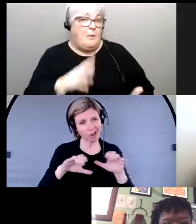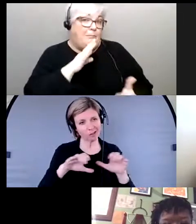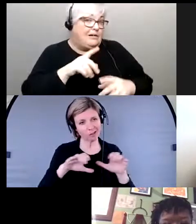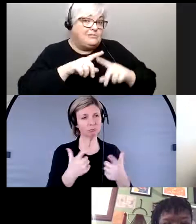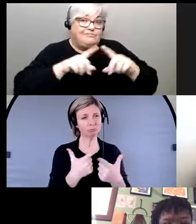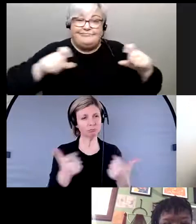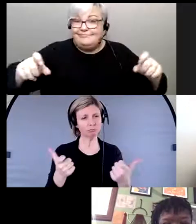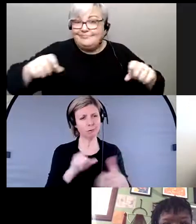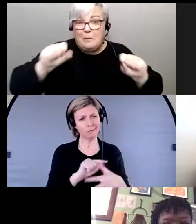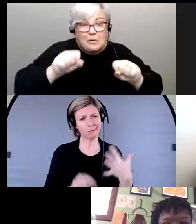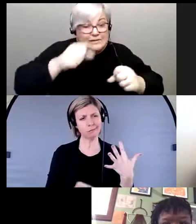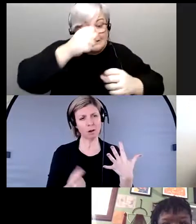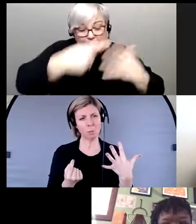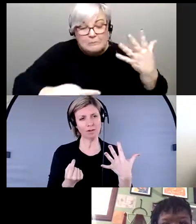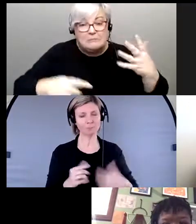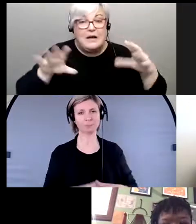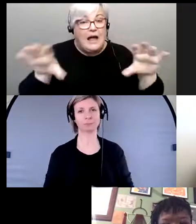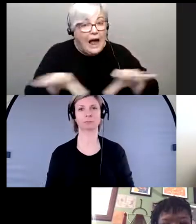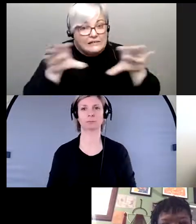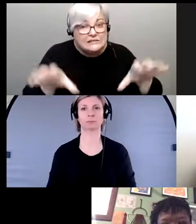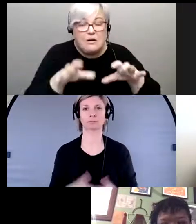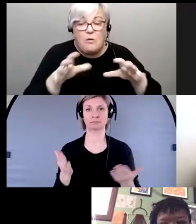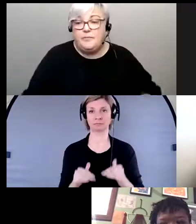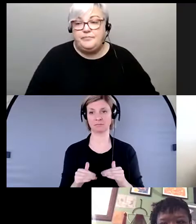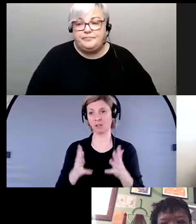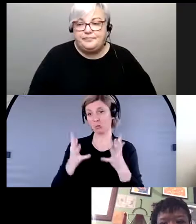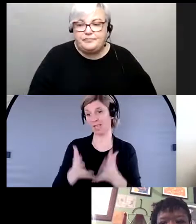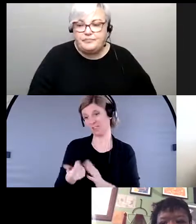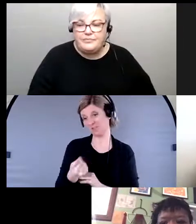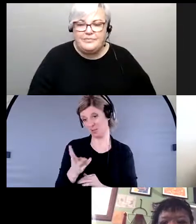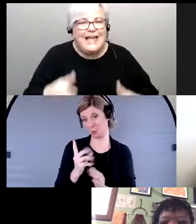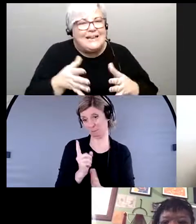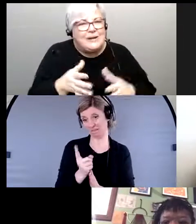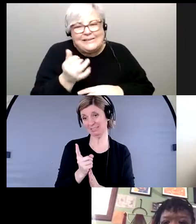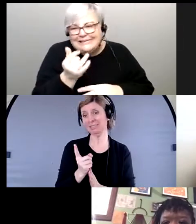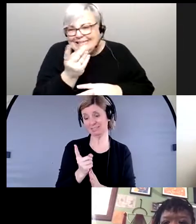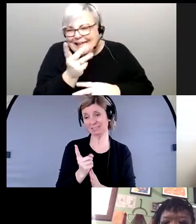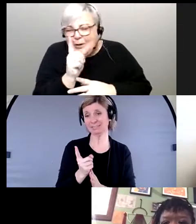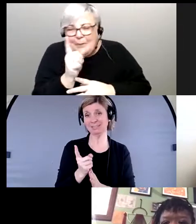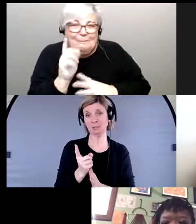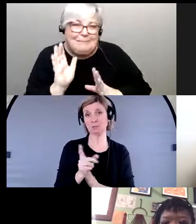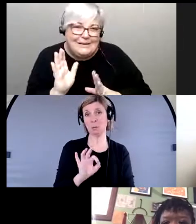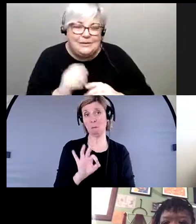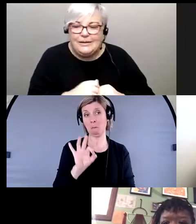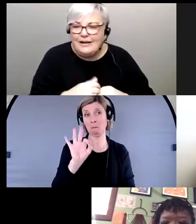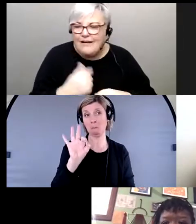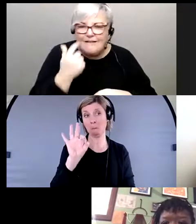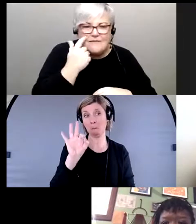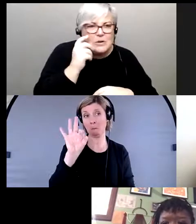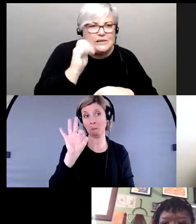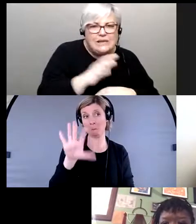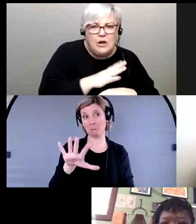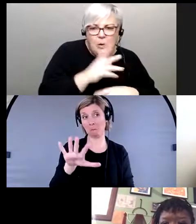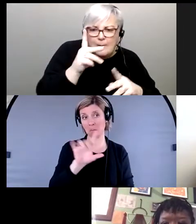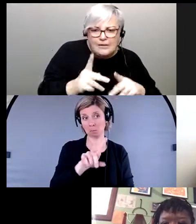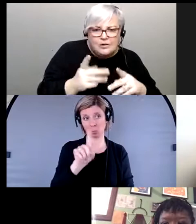penser à différentes solutions différentes actions que vous pouvez prendre il nous reste quelques minutes donc je vais voir s'il y a quelqu'un